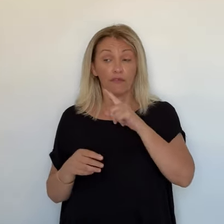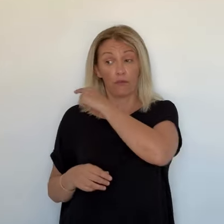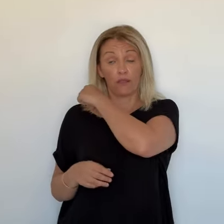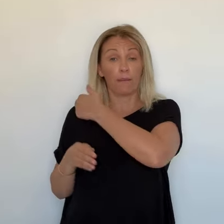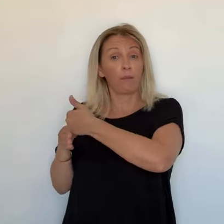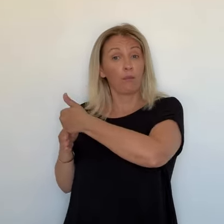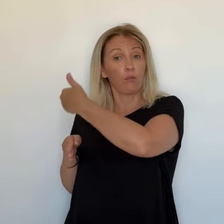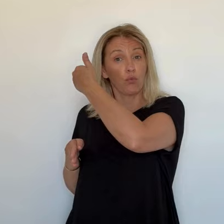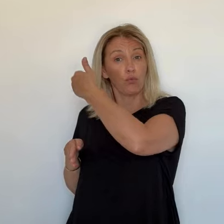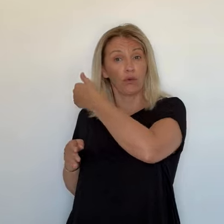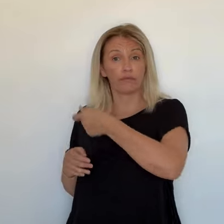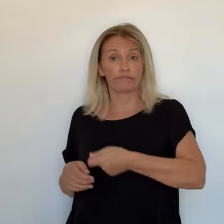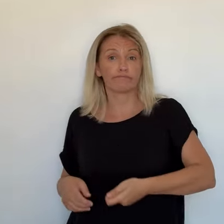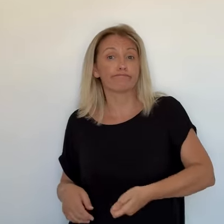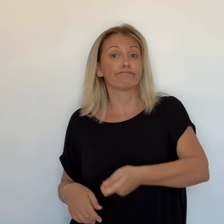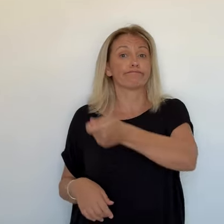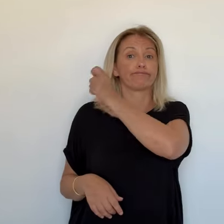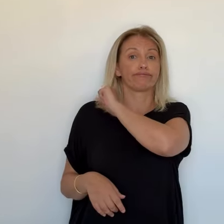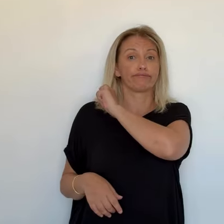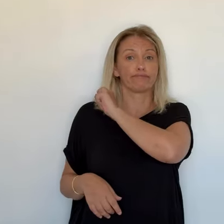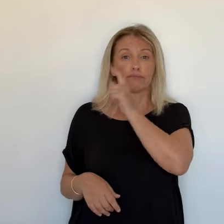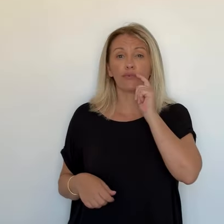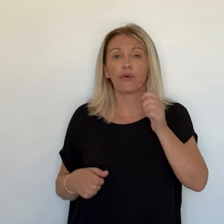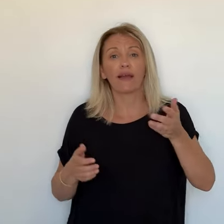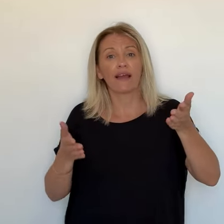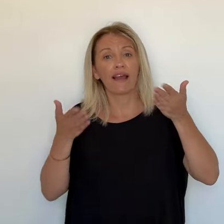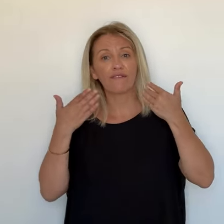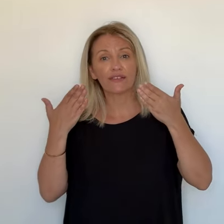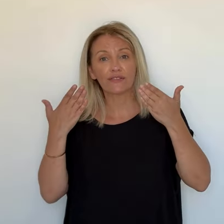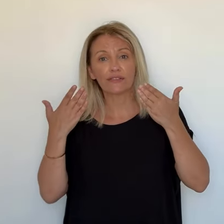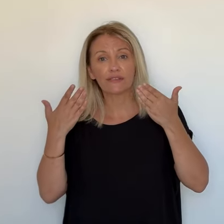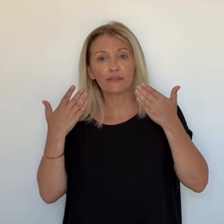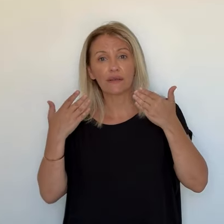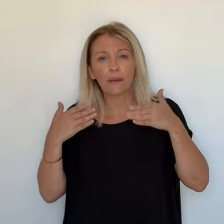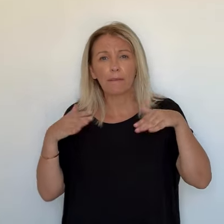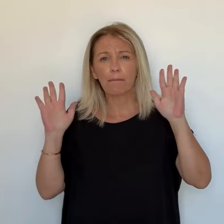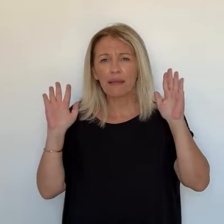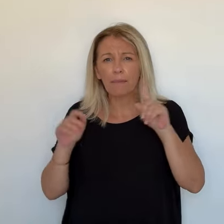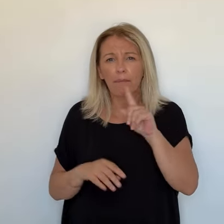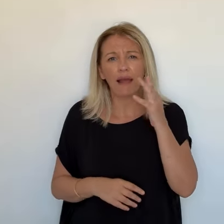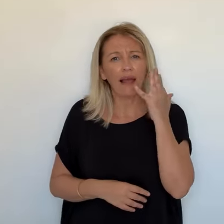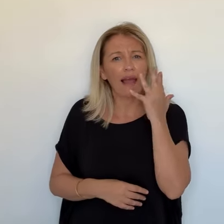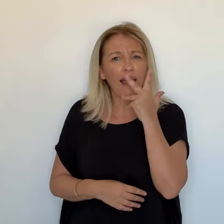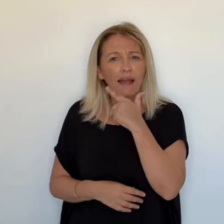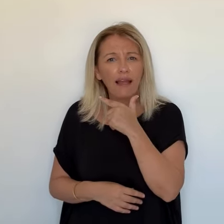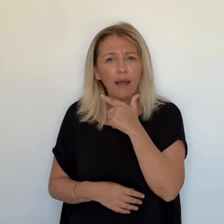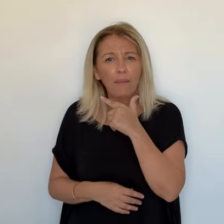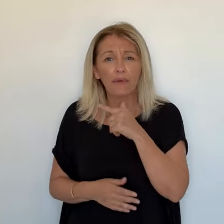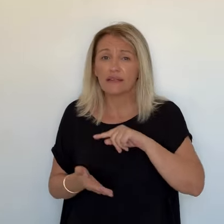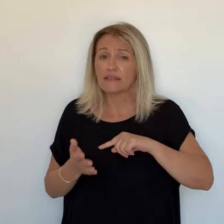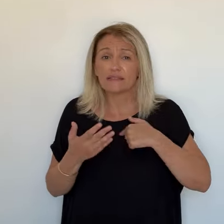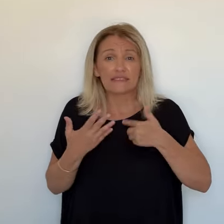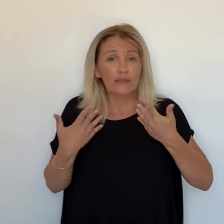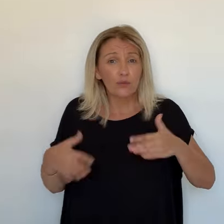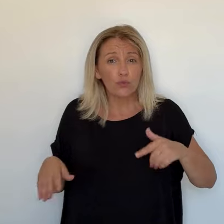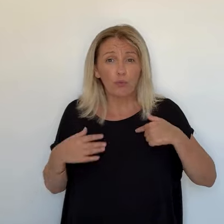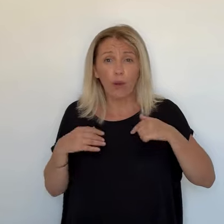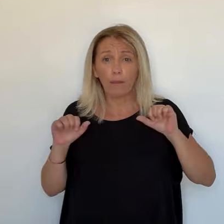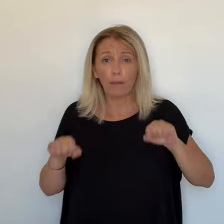Je me mets dans ma douche, là-haut, à l'étage, n'est-ce pas ? J'ai ma salle de bain et voilà. Je remplis.